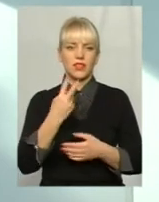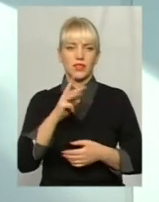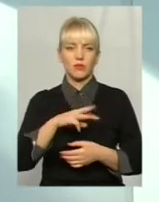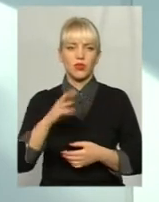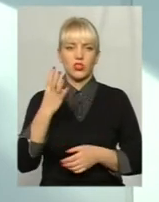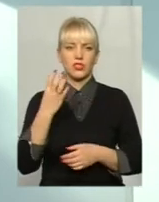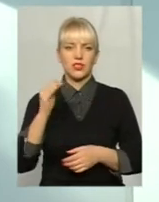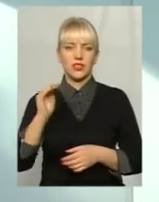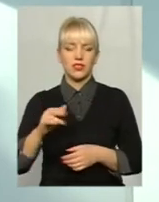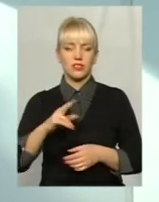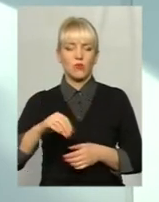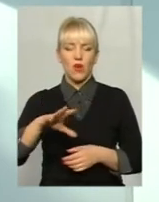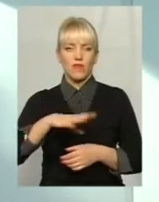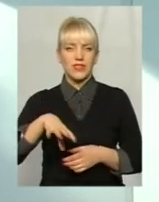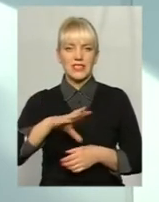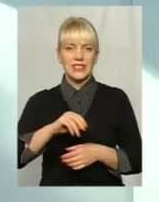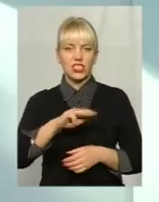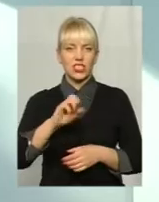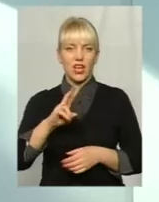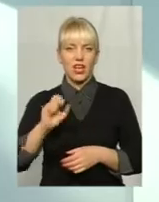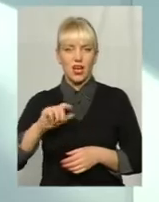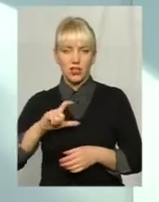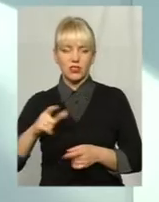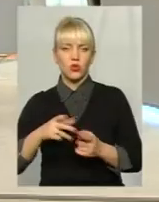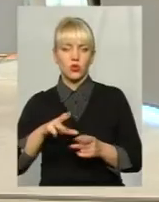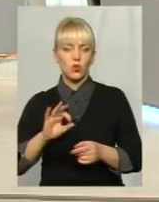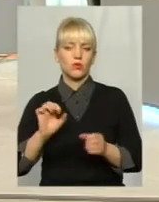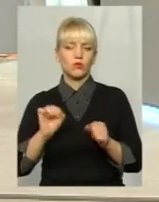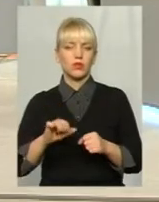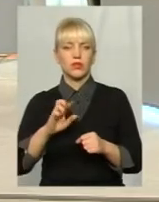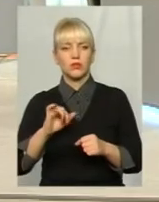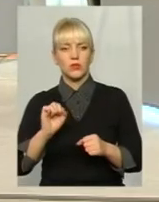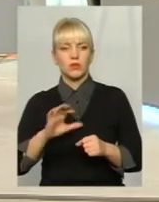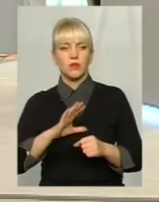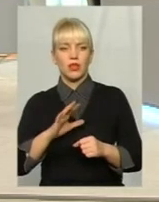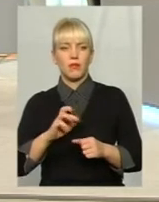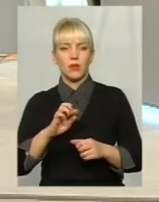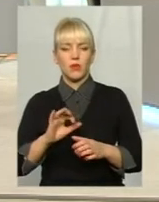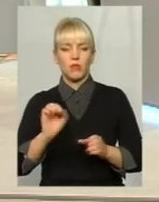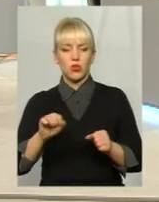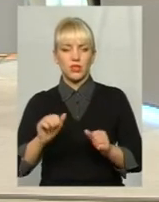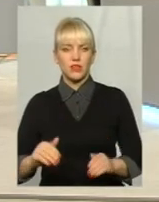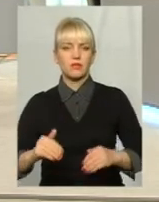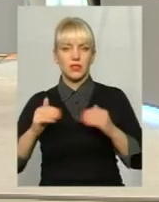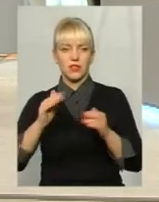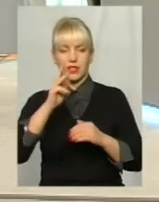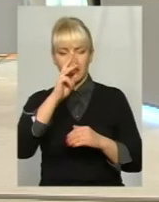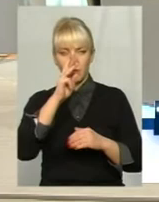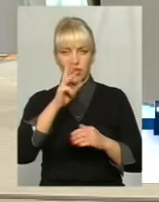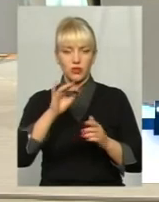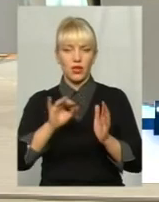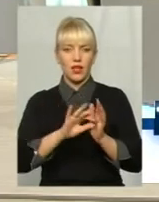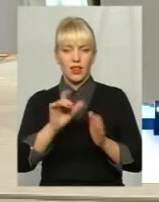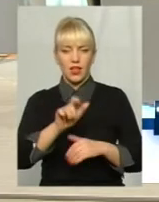тисяч по всіх управляючих компаній, ну, відповідно, була б можливість підняти зарплату тим же електрикам,